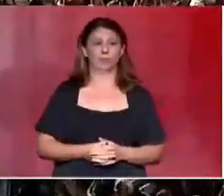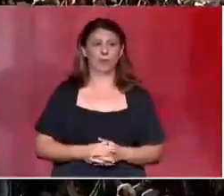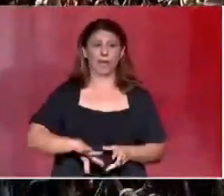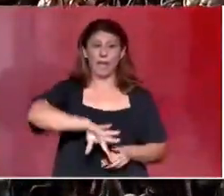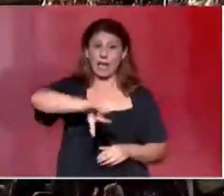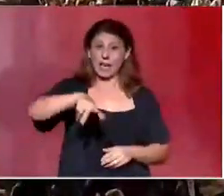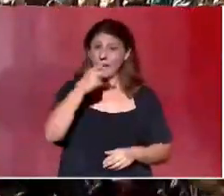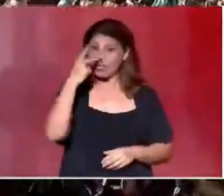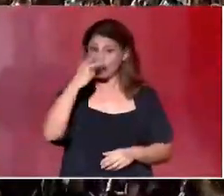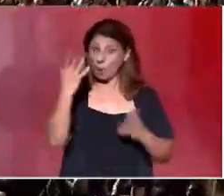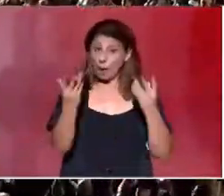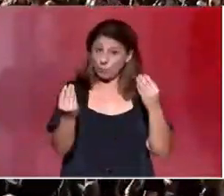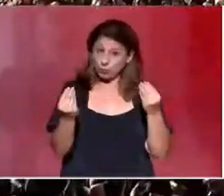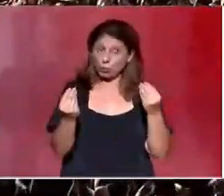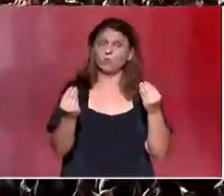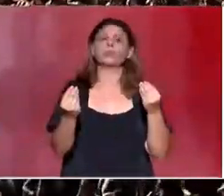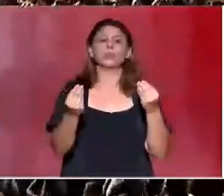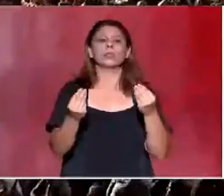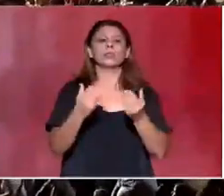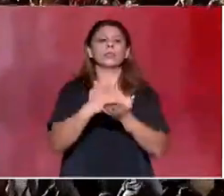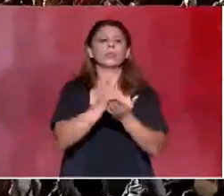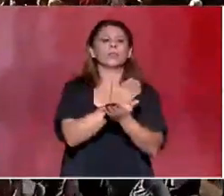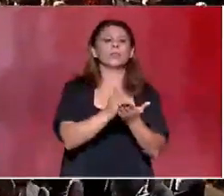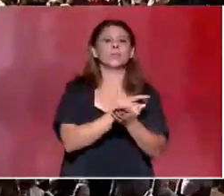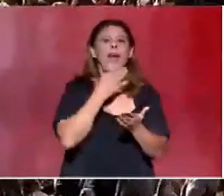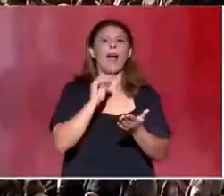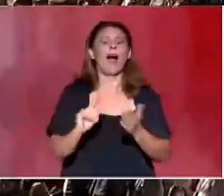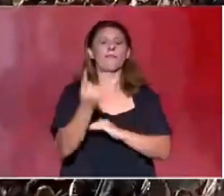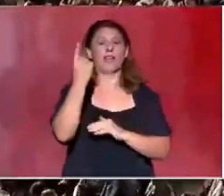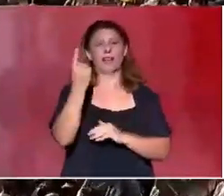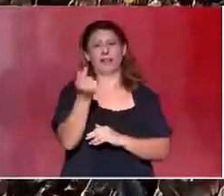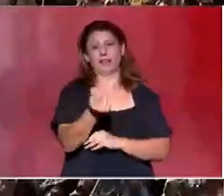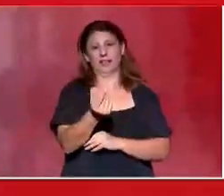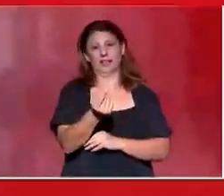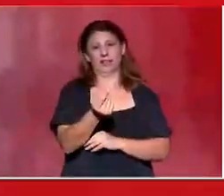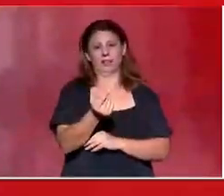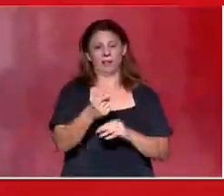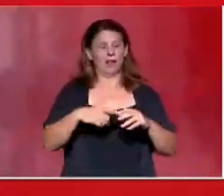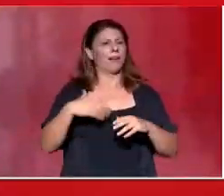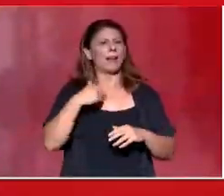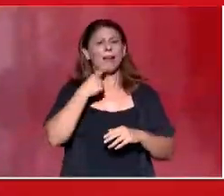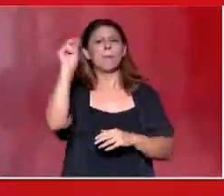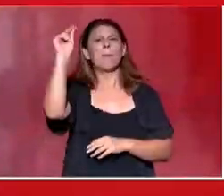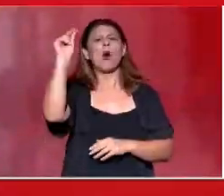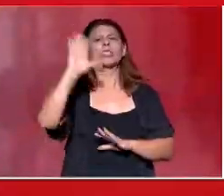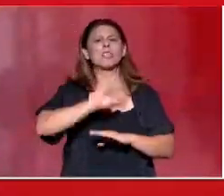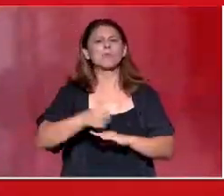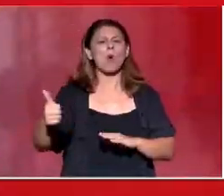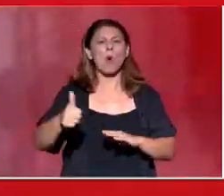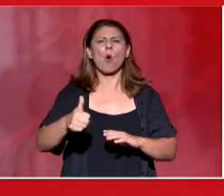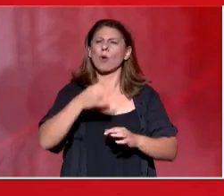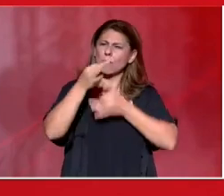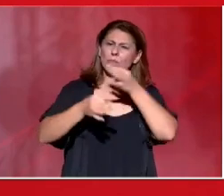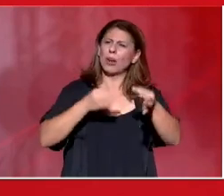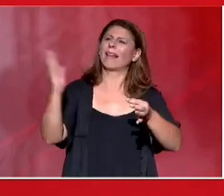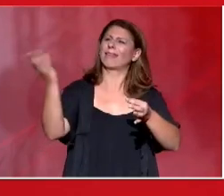δικαιώματα από τους πολλούς, για να μοιράζει ευκαιρίες σε λίγους, ακάλυπτες επιταγές, πως δίθεν η ανάπτυξη θα